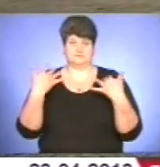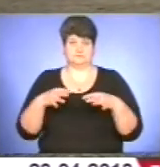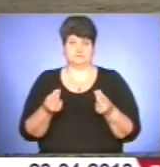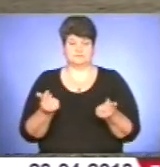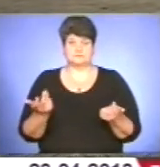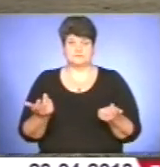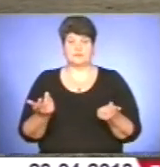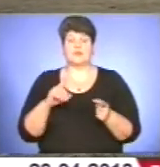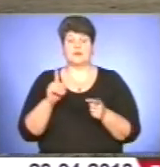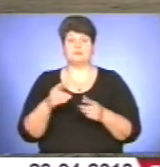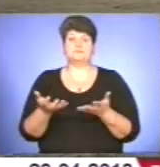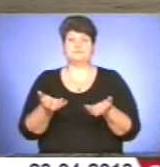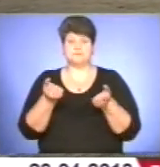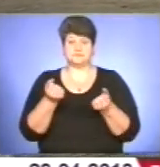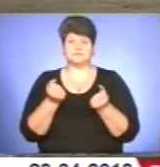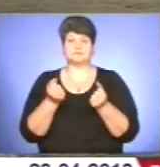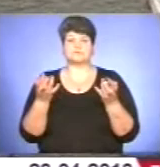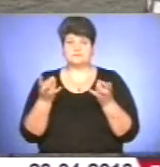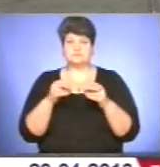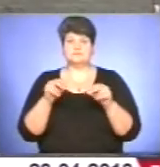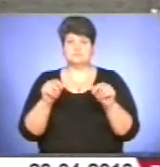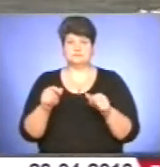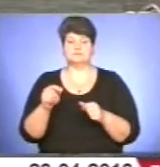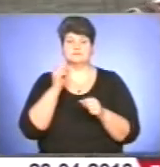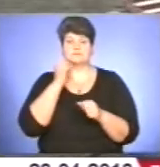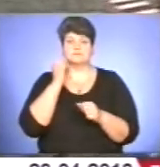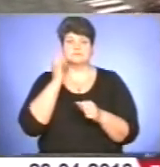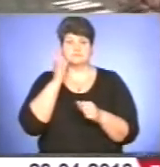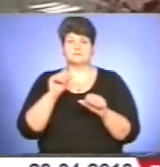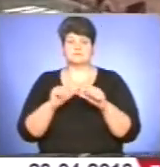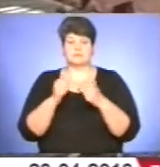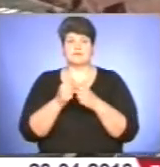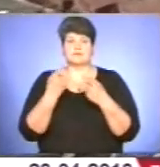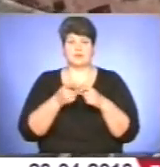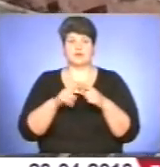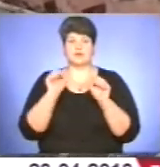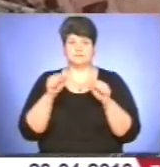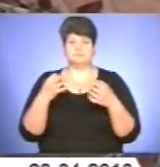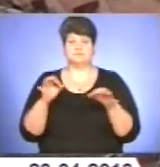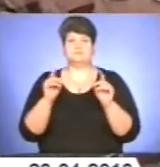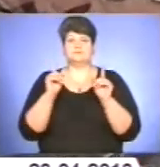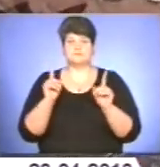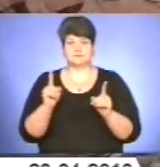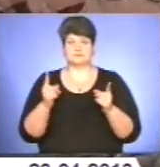дотримуватися сівозміни, необхідно сіяти цукрові буряки. Зараз це можуть собі дозволити лише великі господарства.